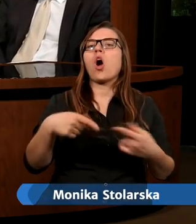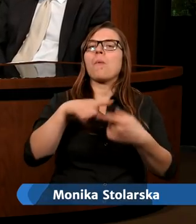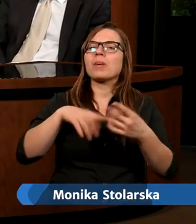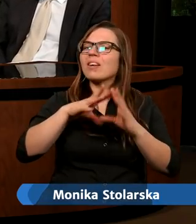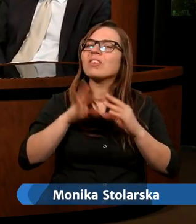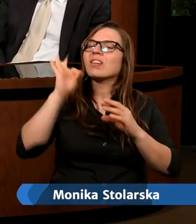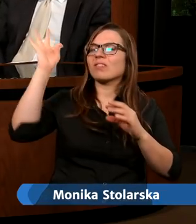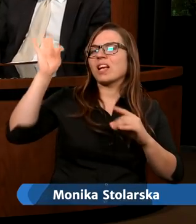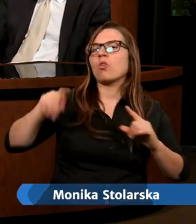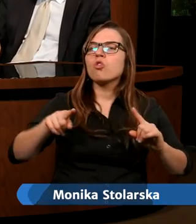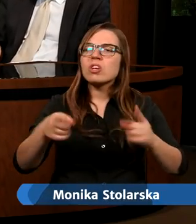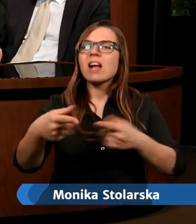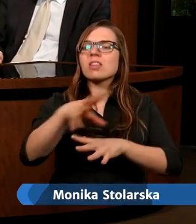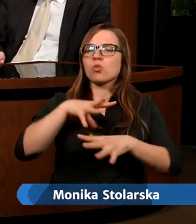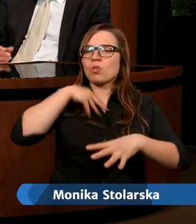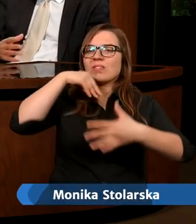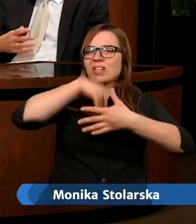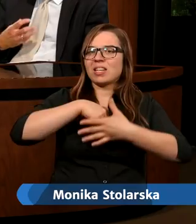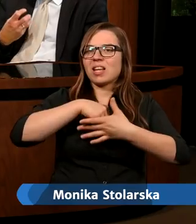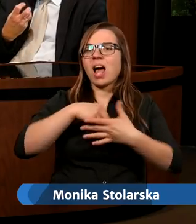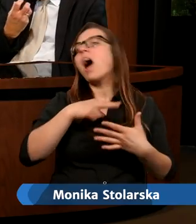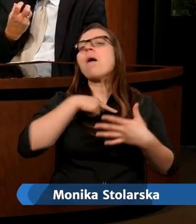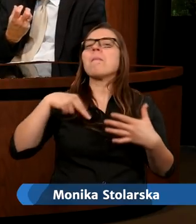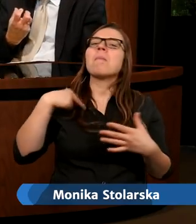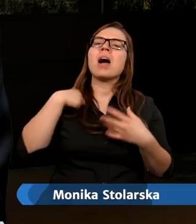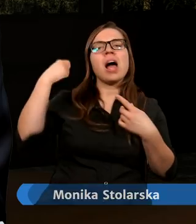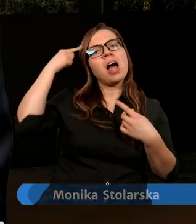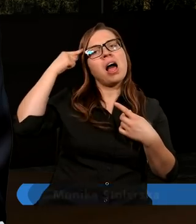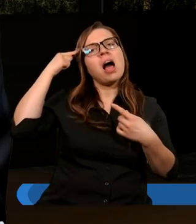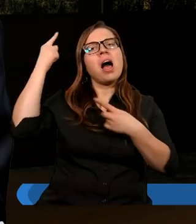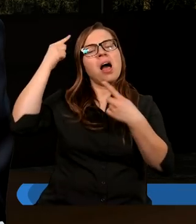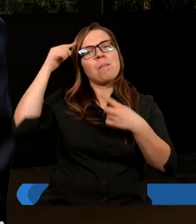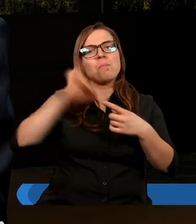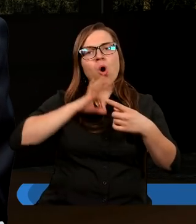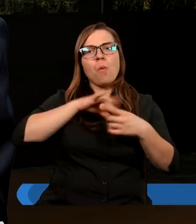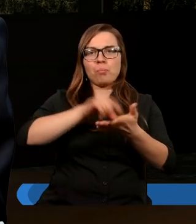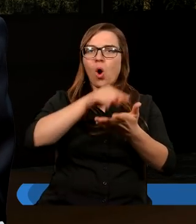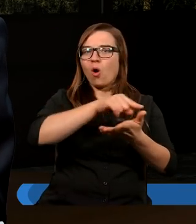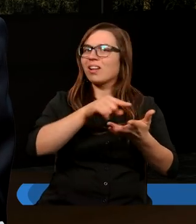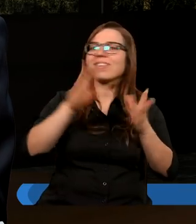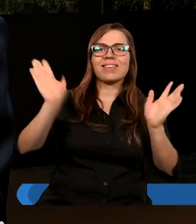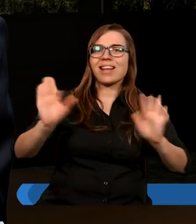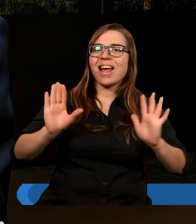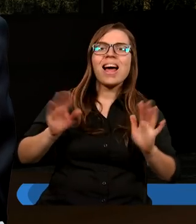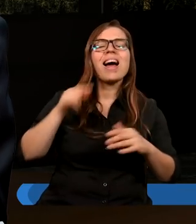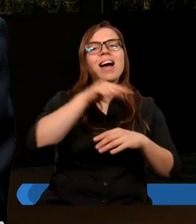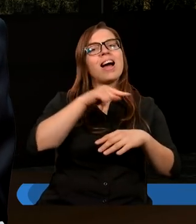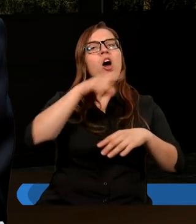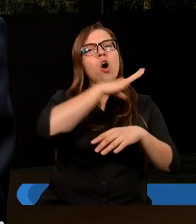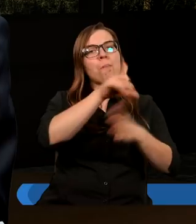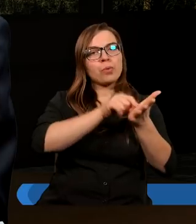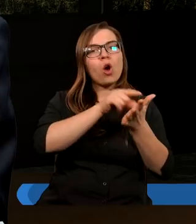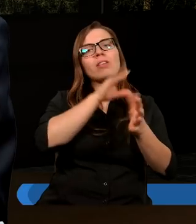Ducha Świętego. A więc posługuje się nie jakimś swoim rozumowaniem, ale Duch Święty